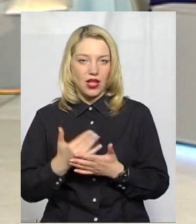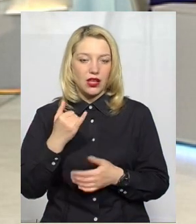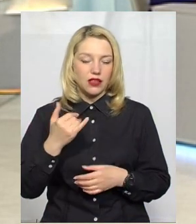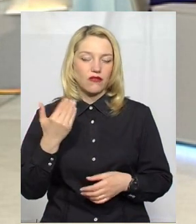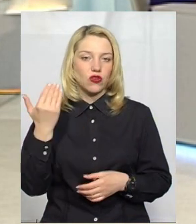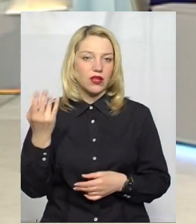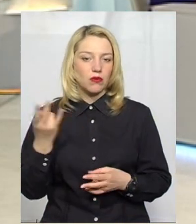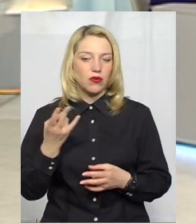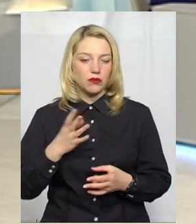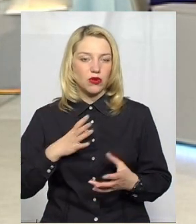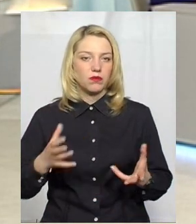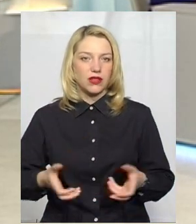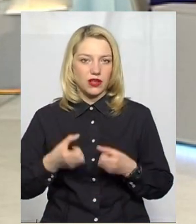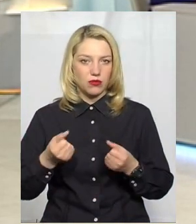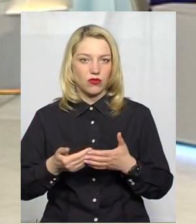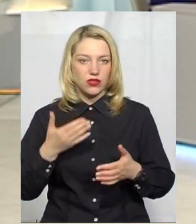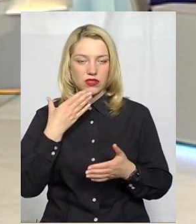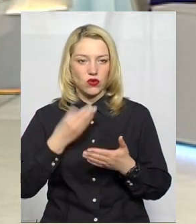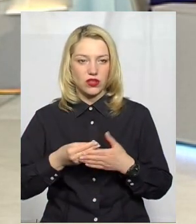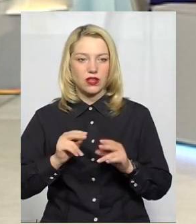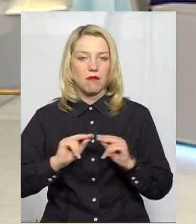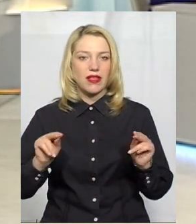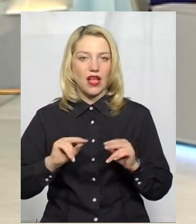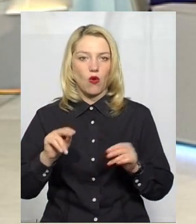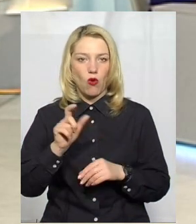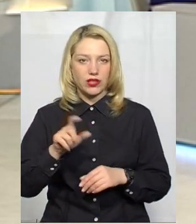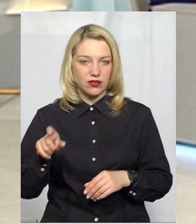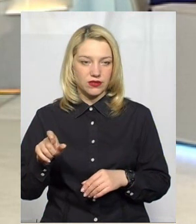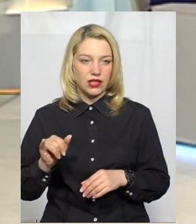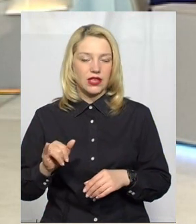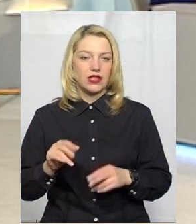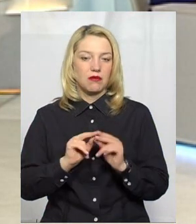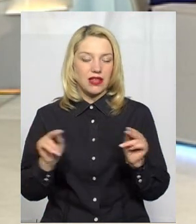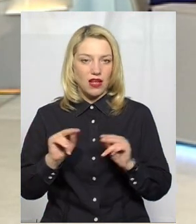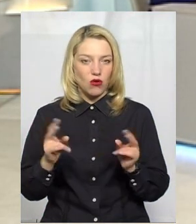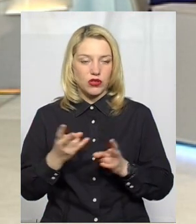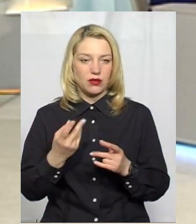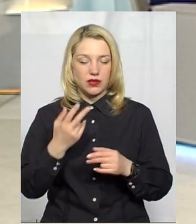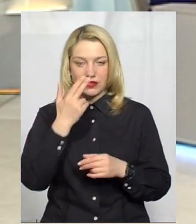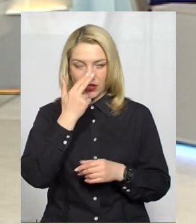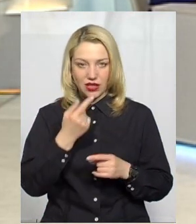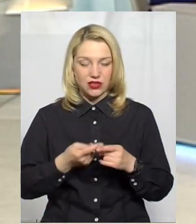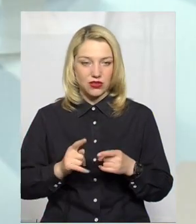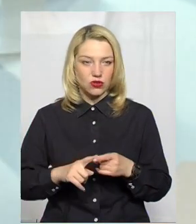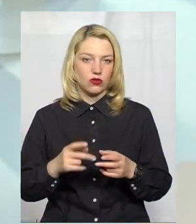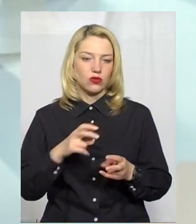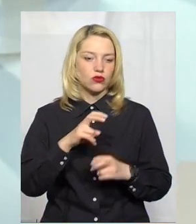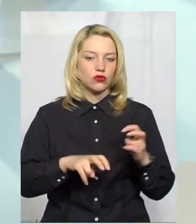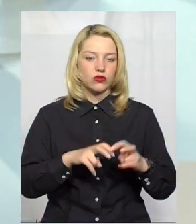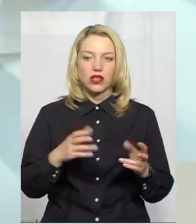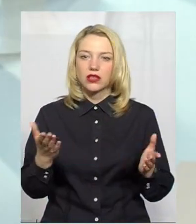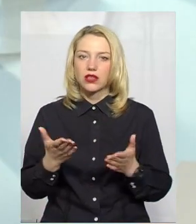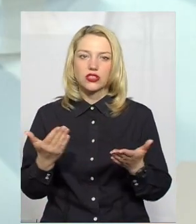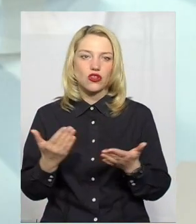також отримати підтримку від своїх педагогів. І педагоги мали до цього звикати, шукати якісь